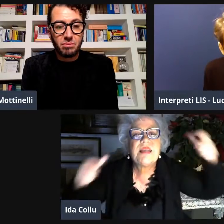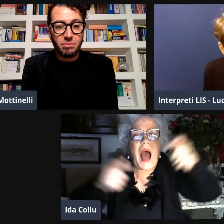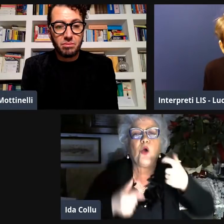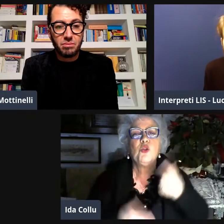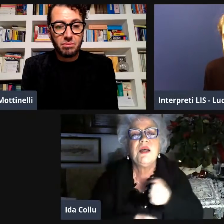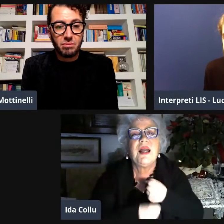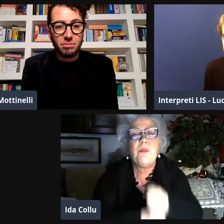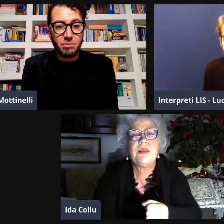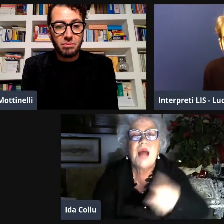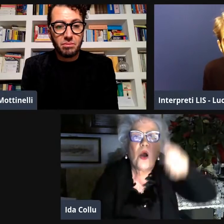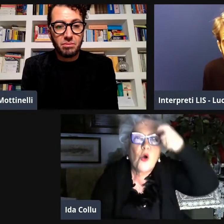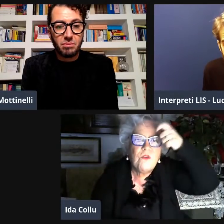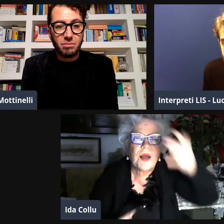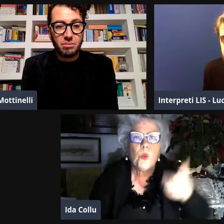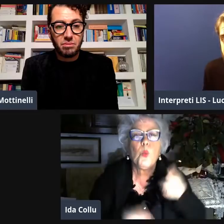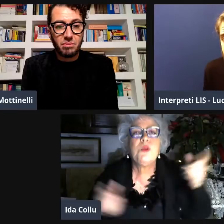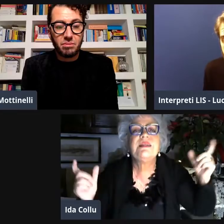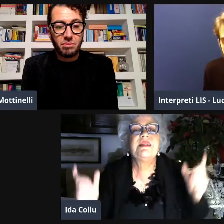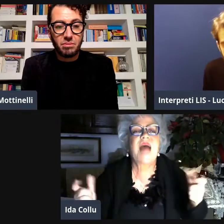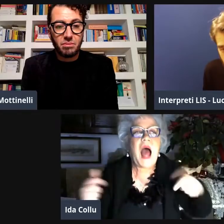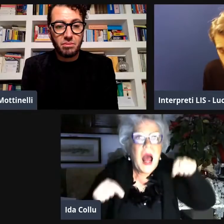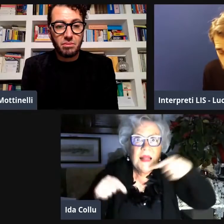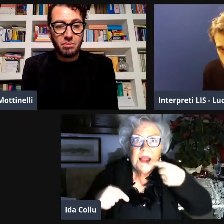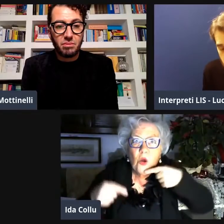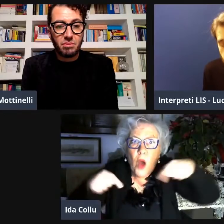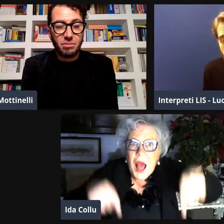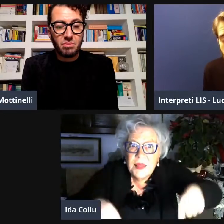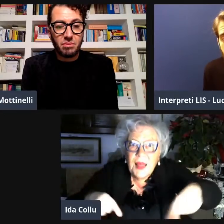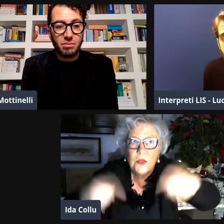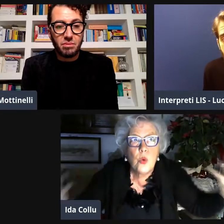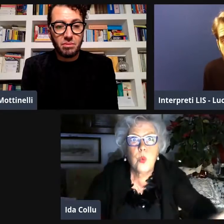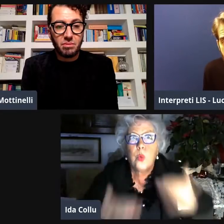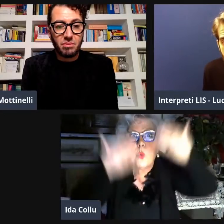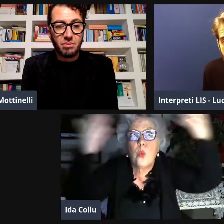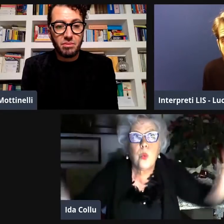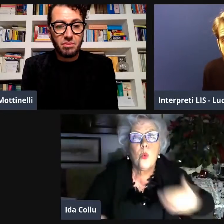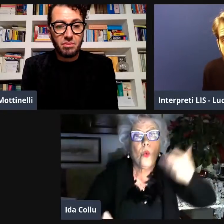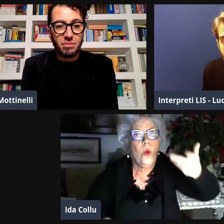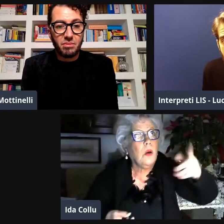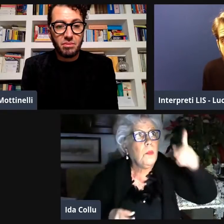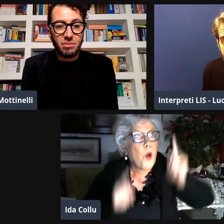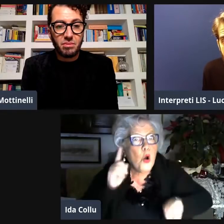sono venuti sindaci onorevoli